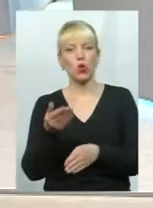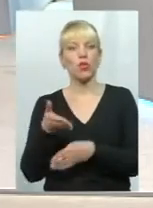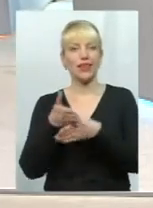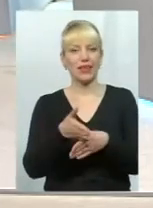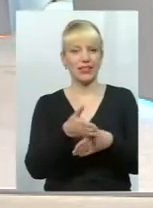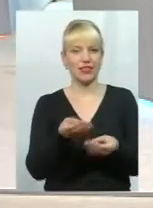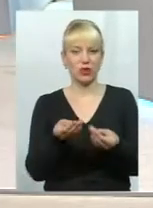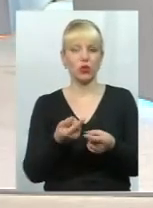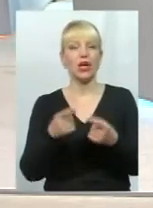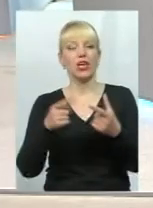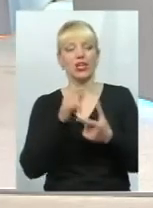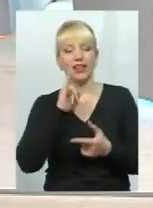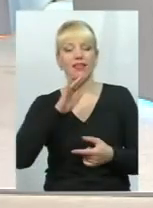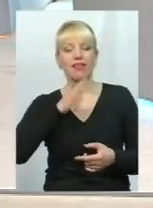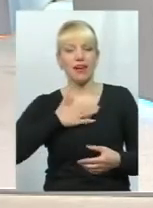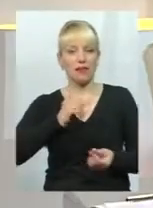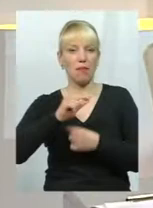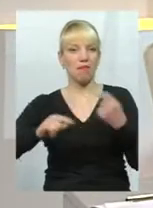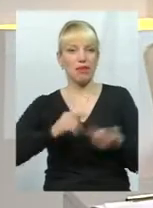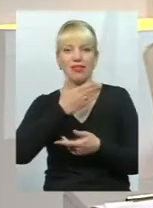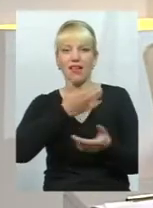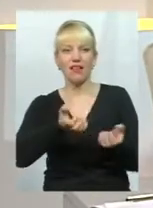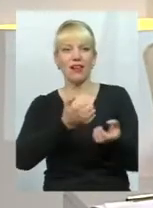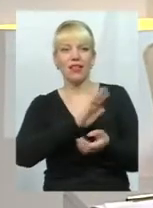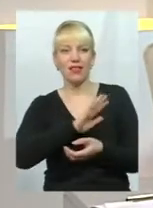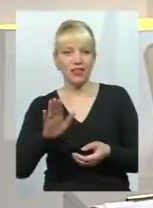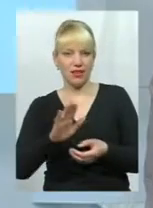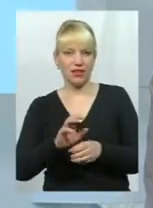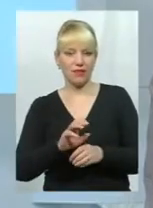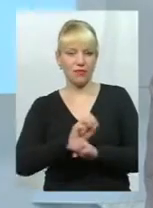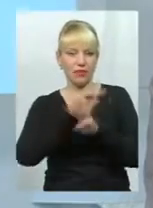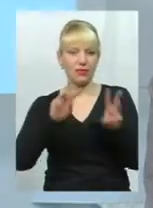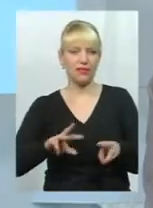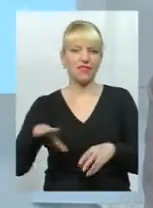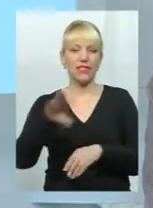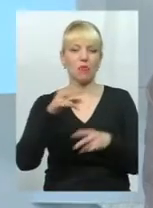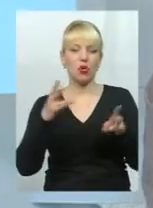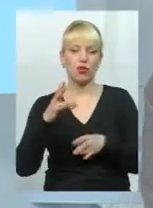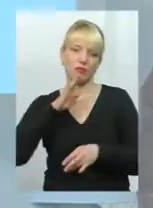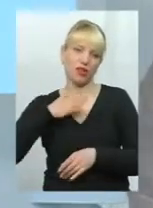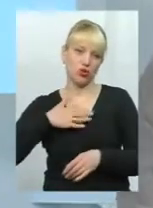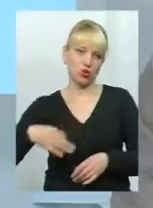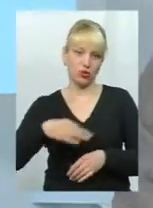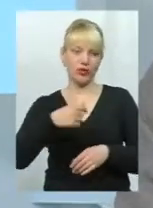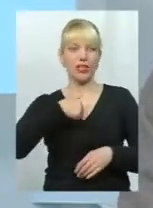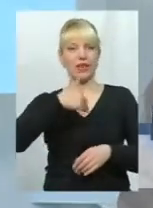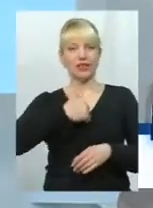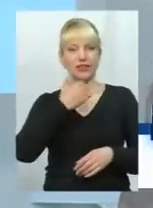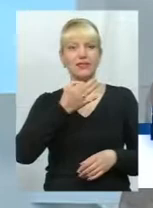і наш бізнес не витягує потреби нашої області. Я б хотів сказати, що